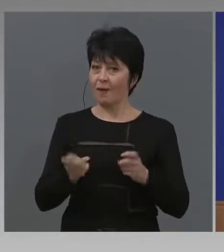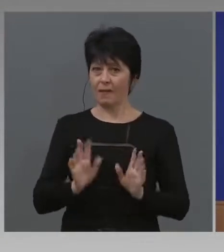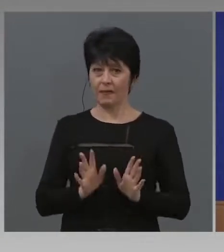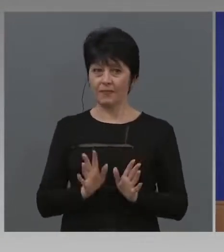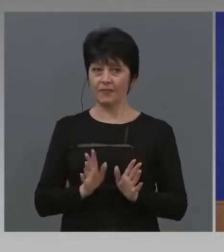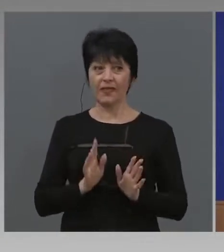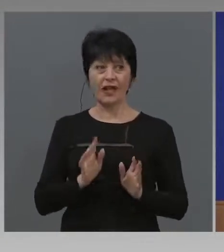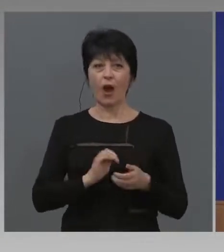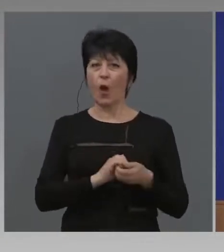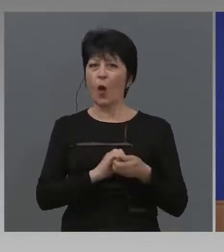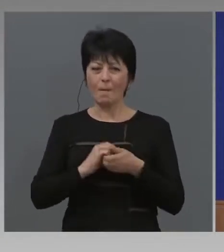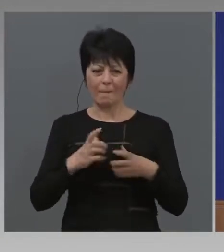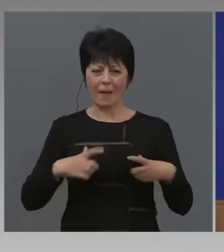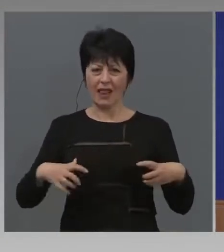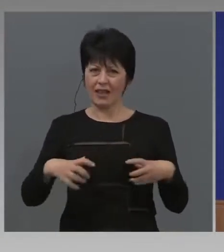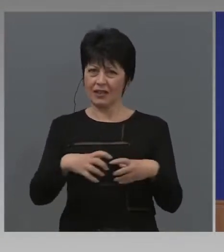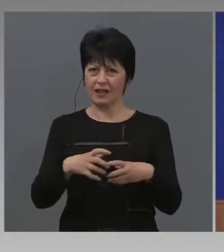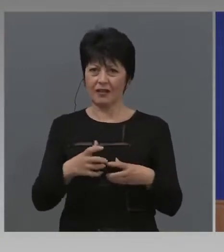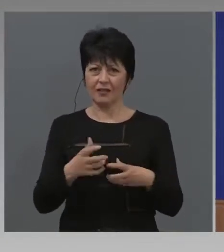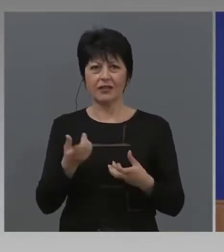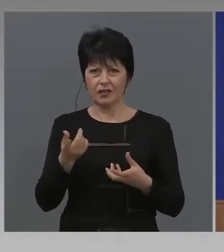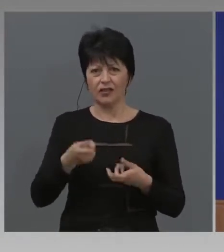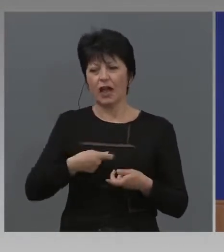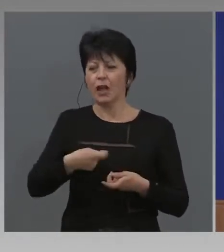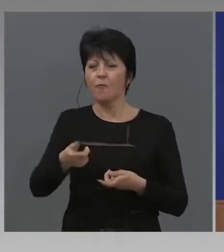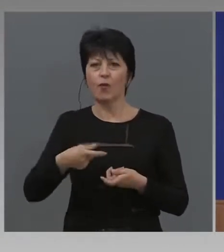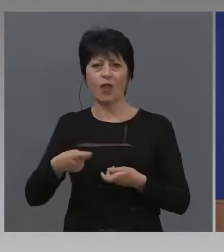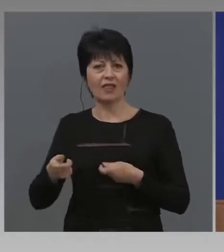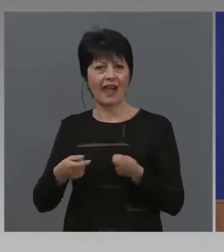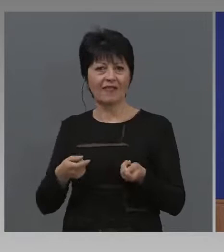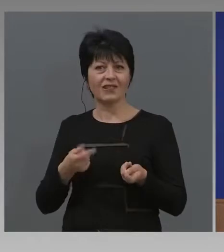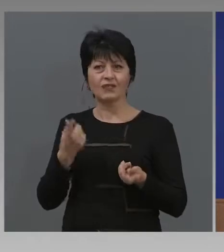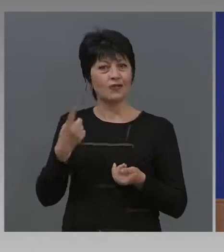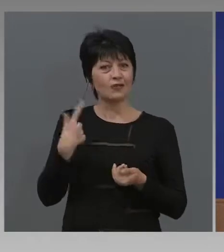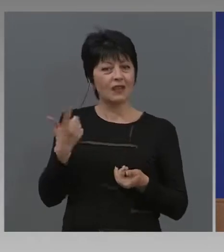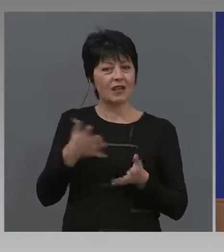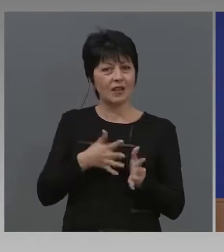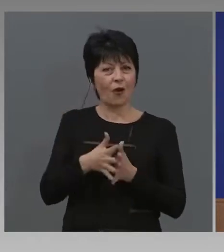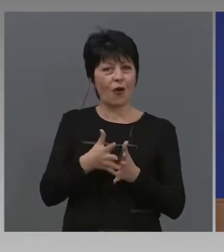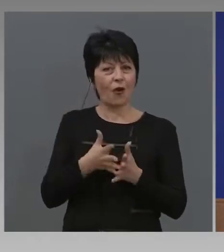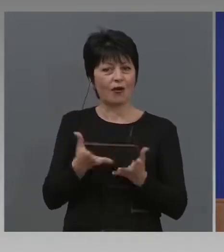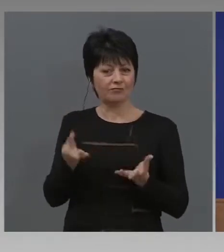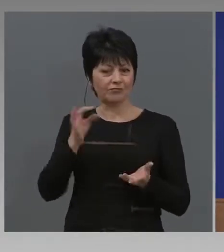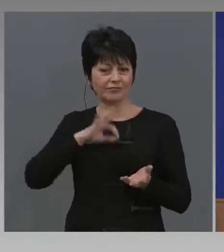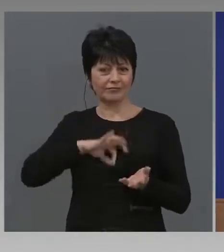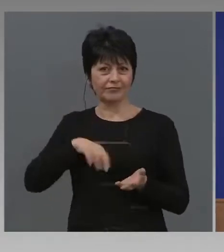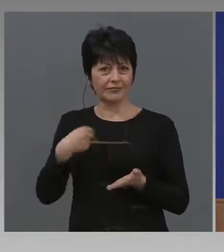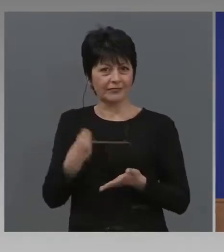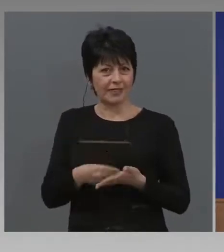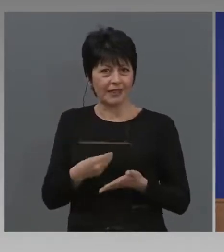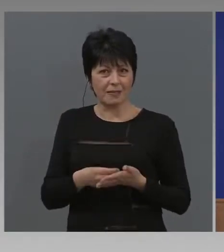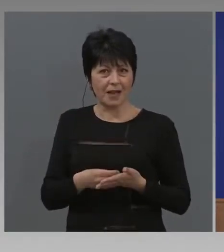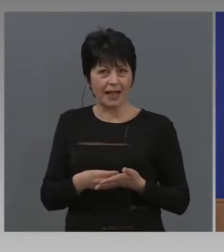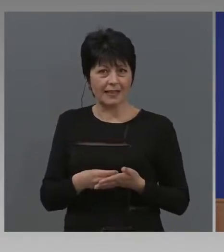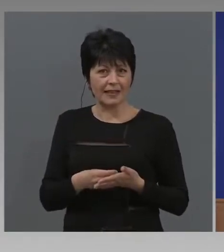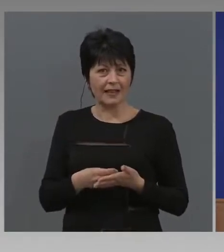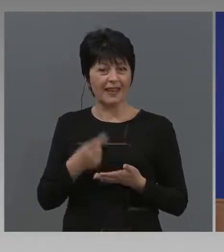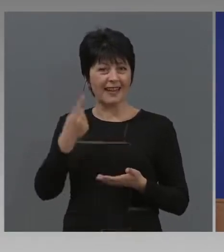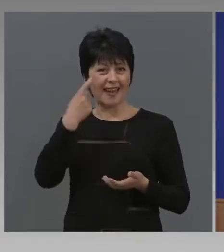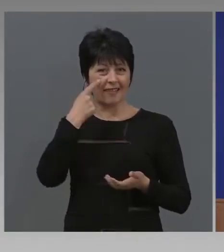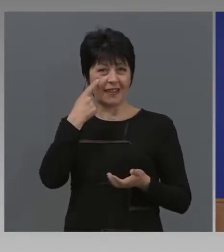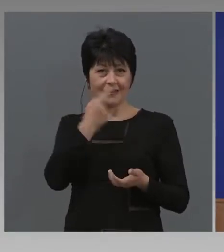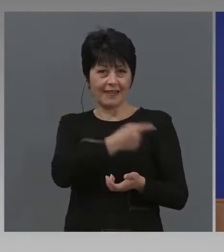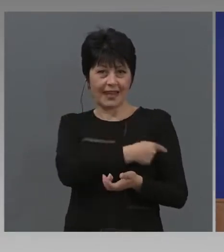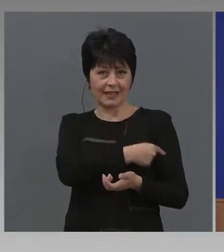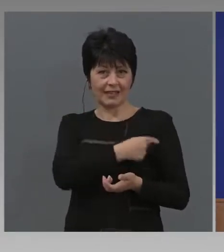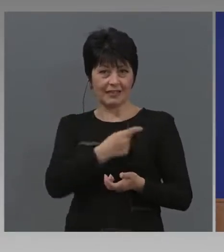тези компании работят хиляди хора. Взимат заплати, взимат по-големи заплати, защото цените се вдигат. Един тест беше 3 долара, са е